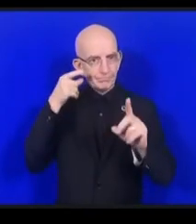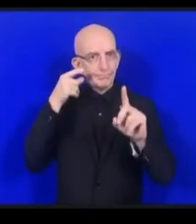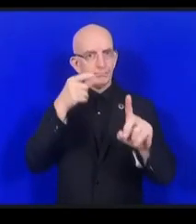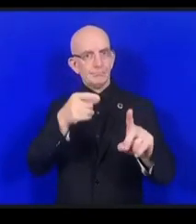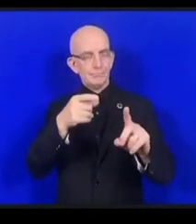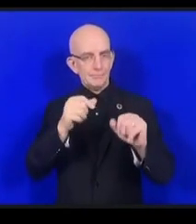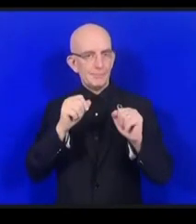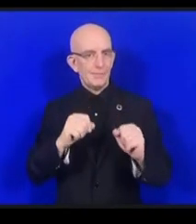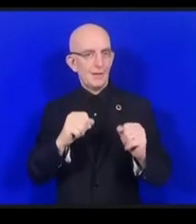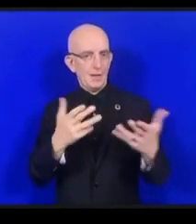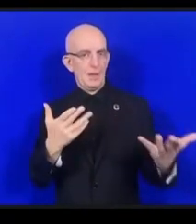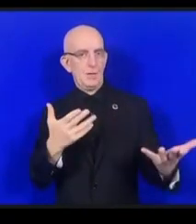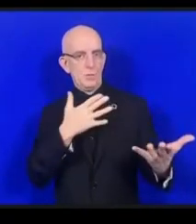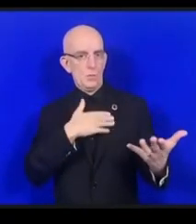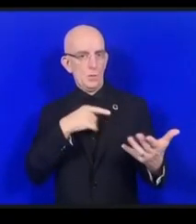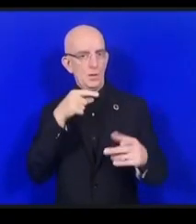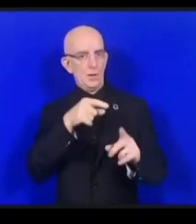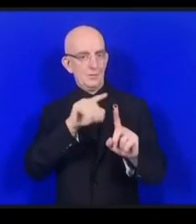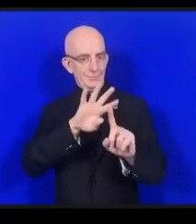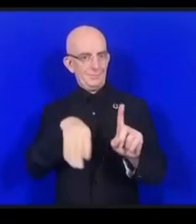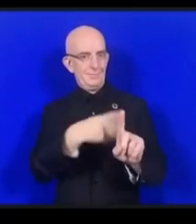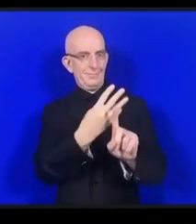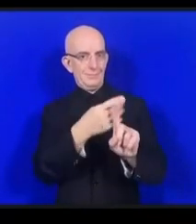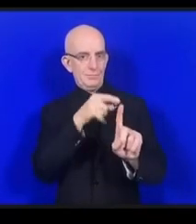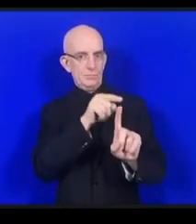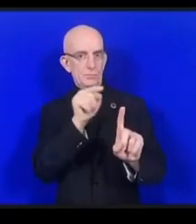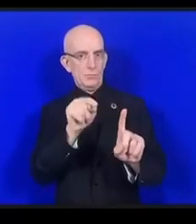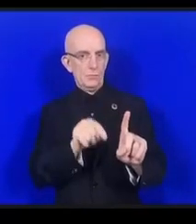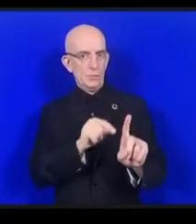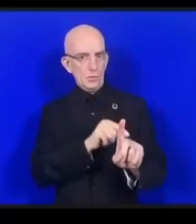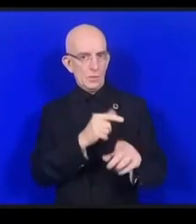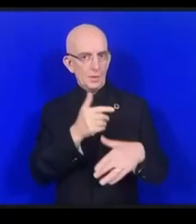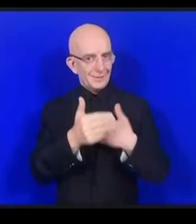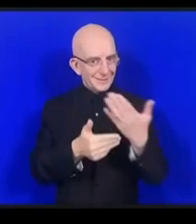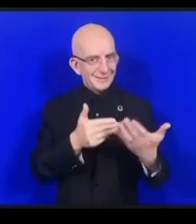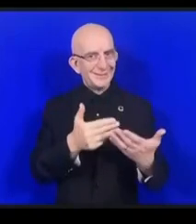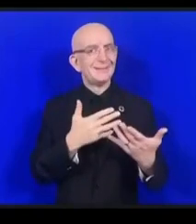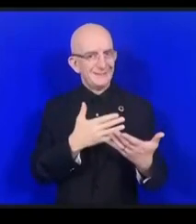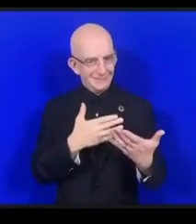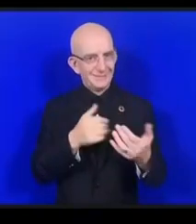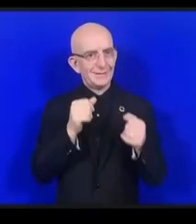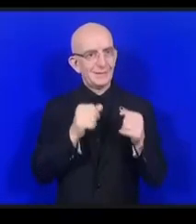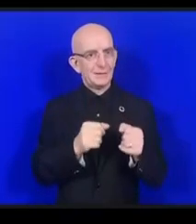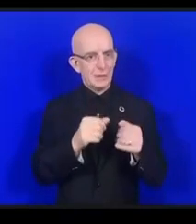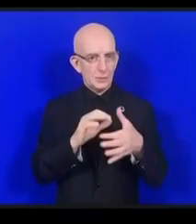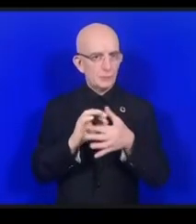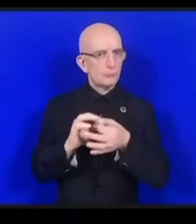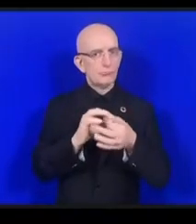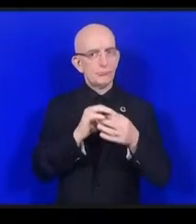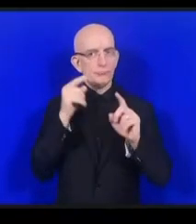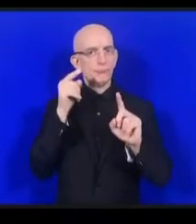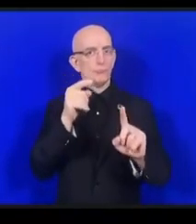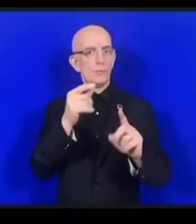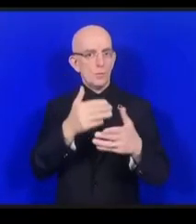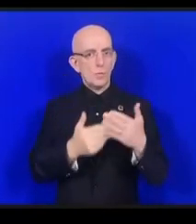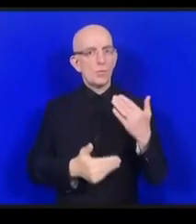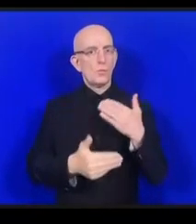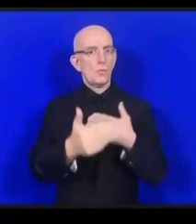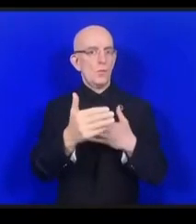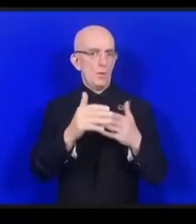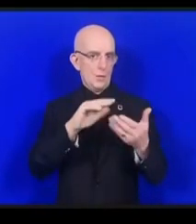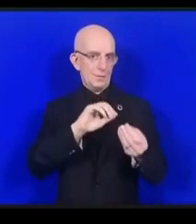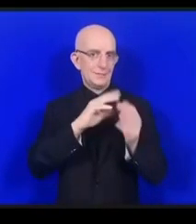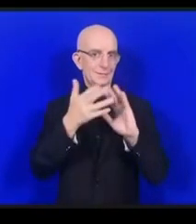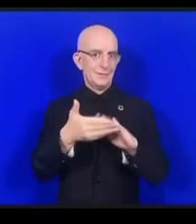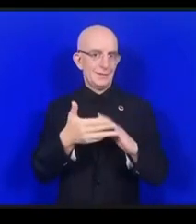réaliser et à faire ce qu'ils peuvent pour atteindre les objectifs du développement durable et également pour agir dans l'intérêt